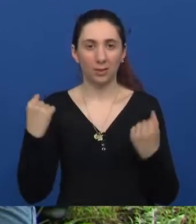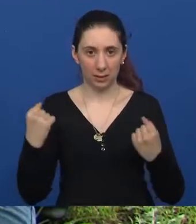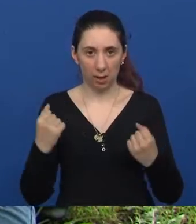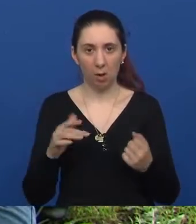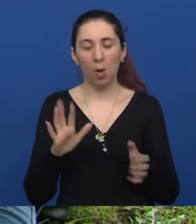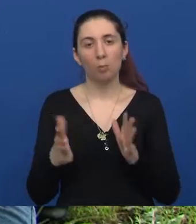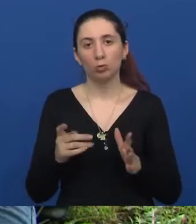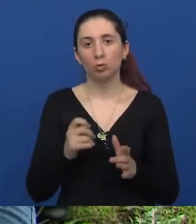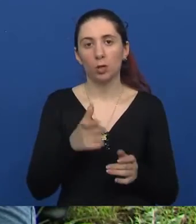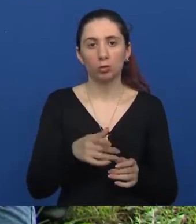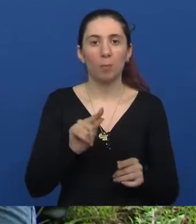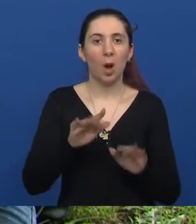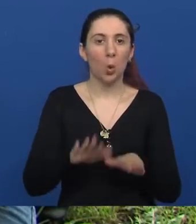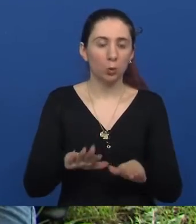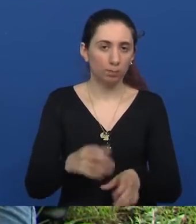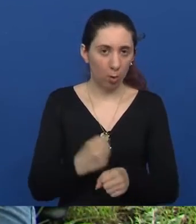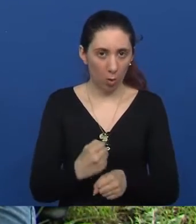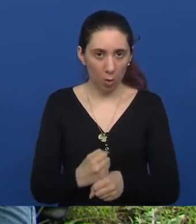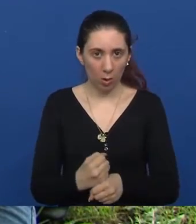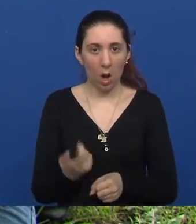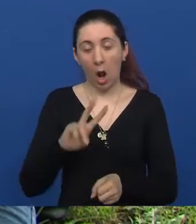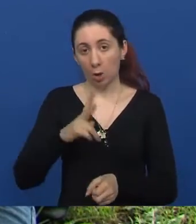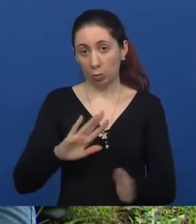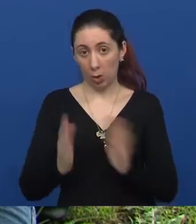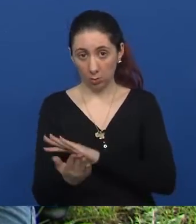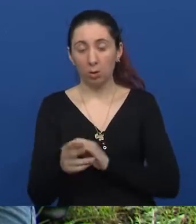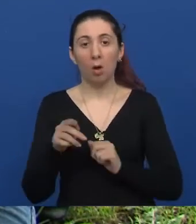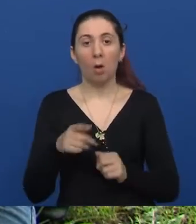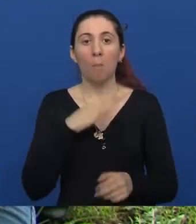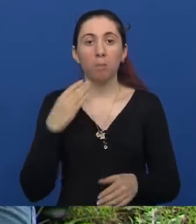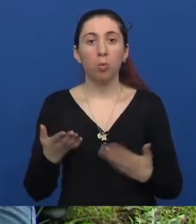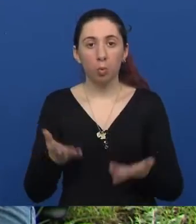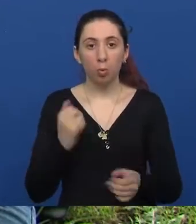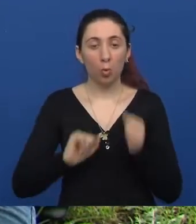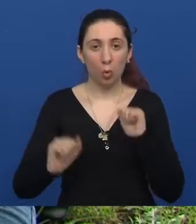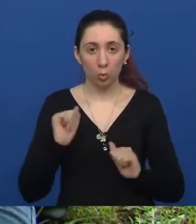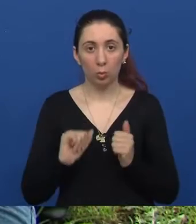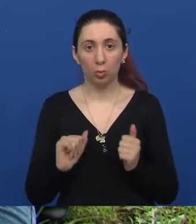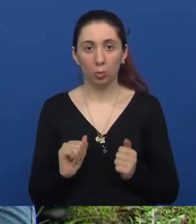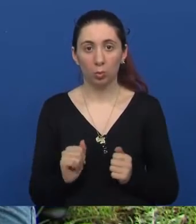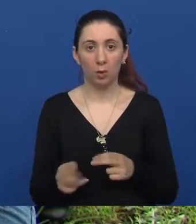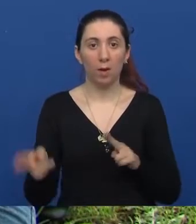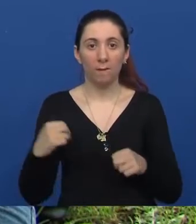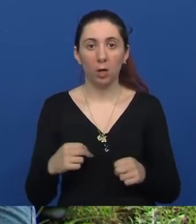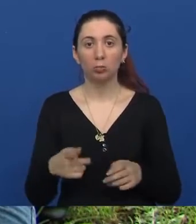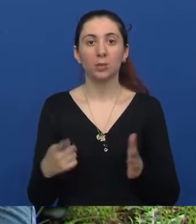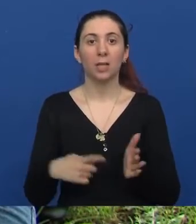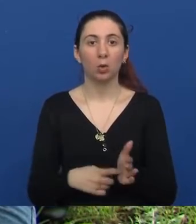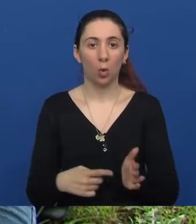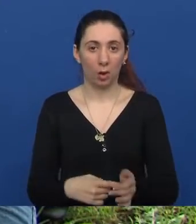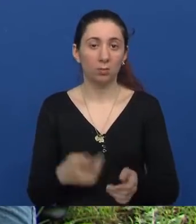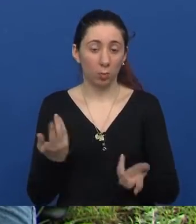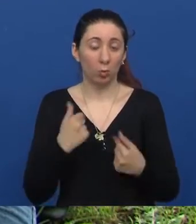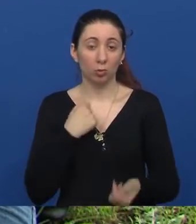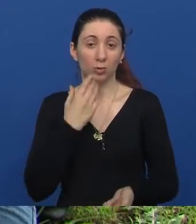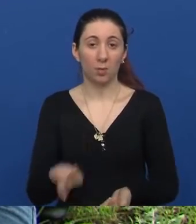Možda ćete nešto odraditi, ne znam, isporije, ali sa druge strane sigurno ćete uložiti puno truda. Vraćamo se na ono dokazivanje. pa to